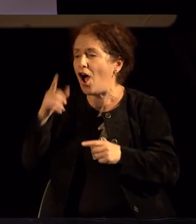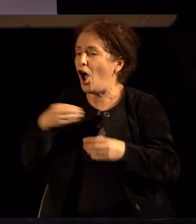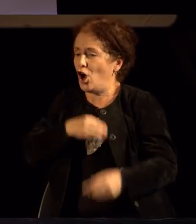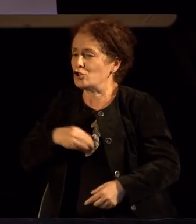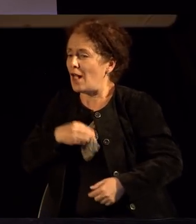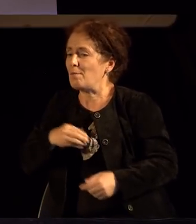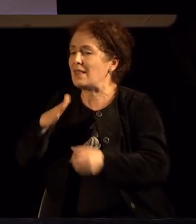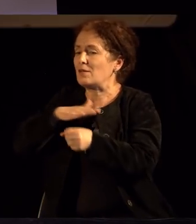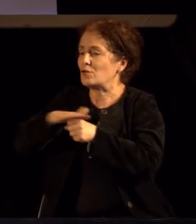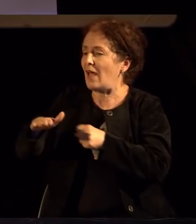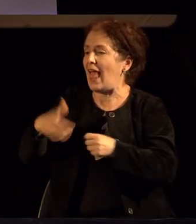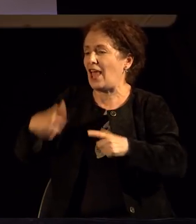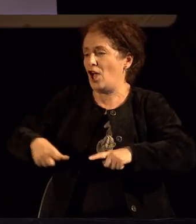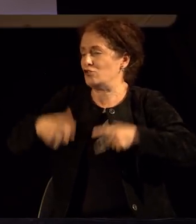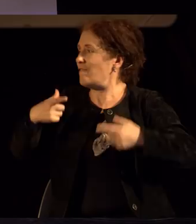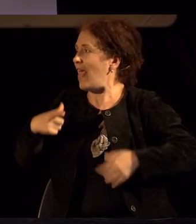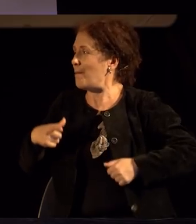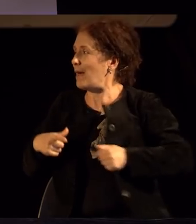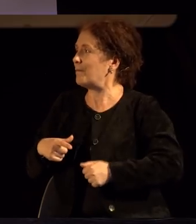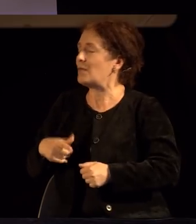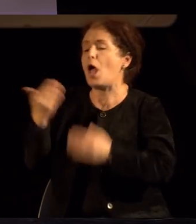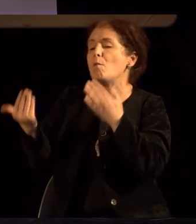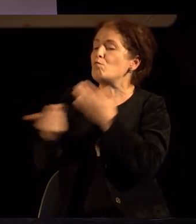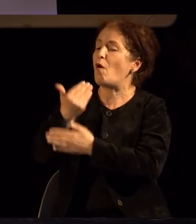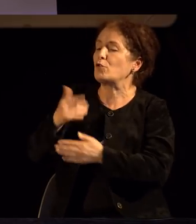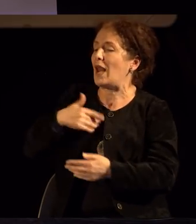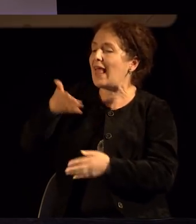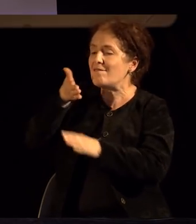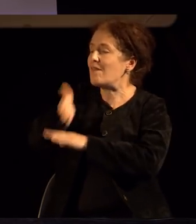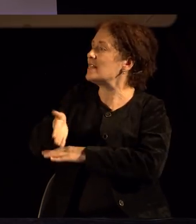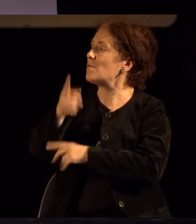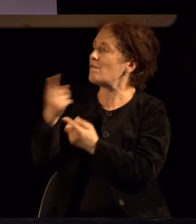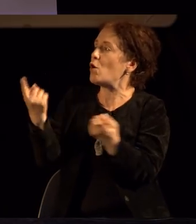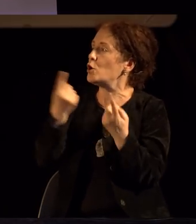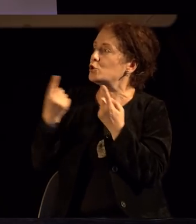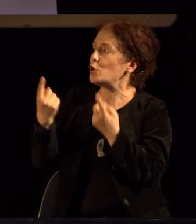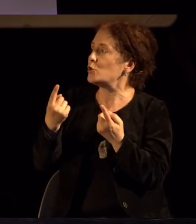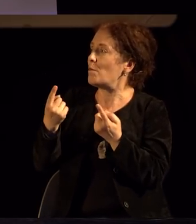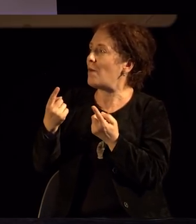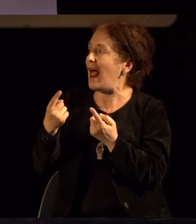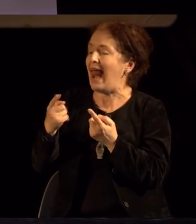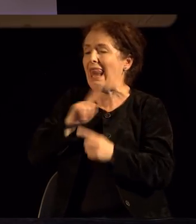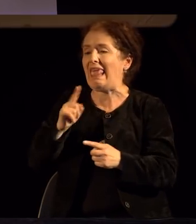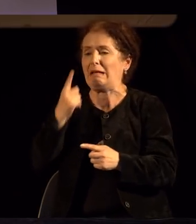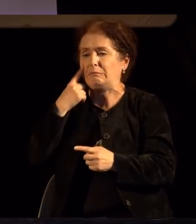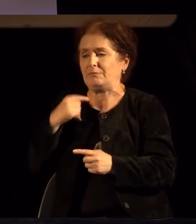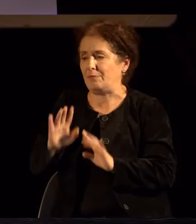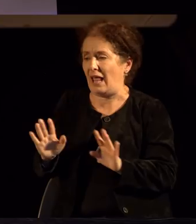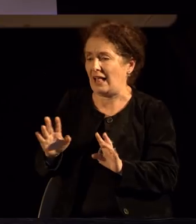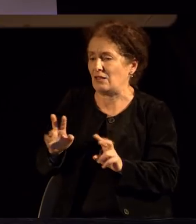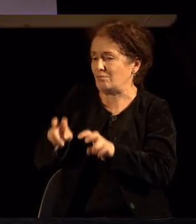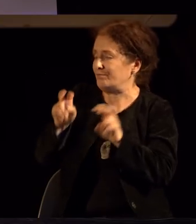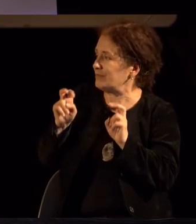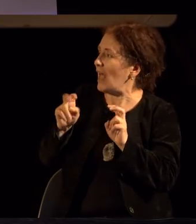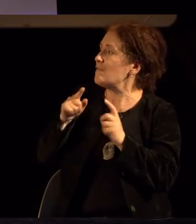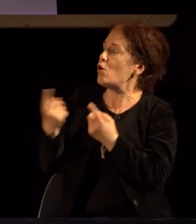откако сме ја остварили, ќе изживееме. И повторно ние ќе навлеземе во состојба на непријатност и